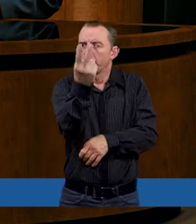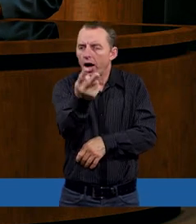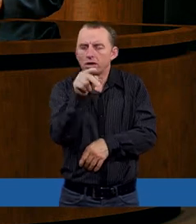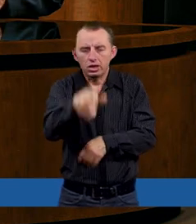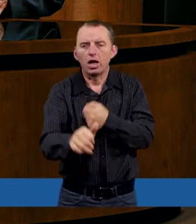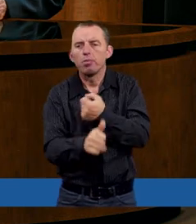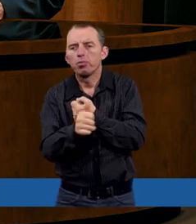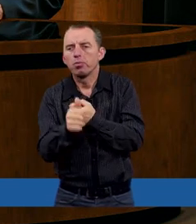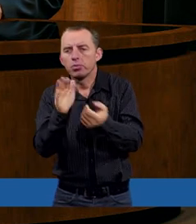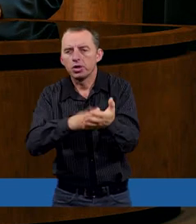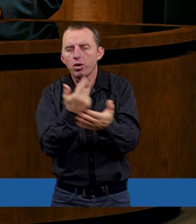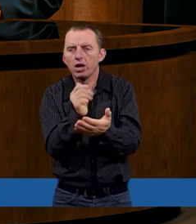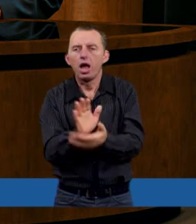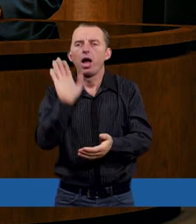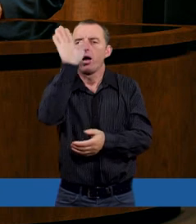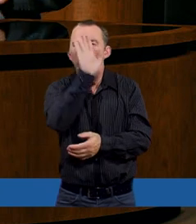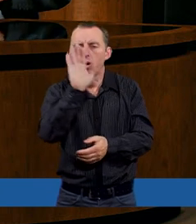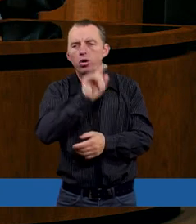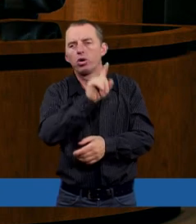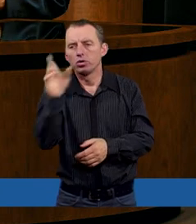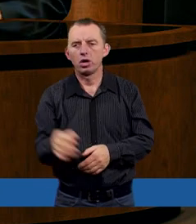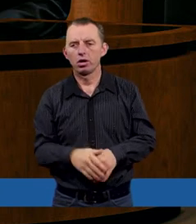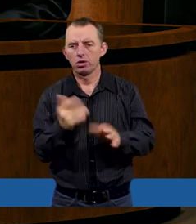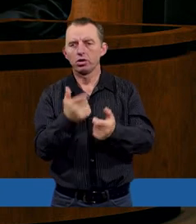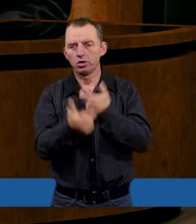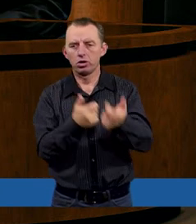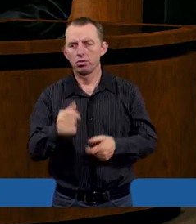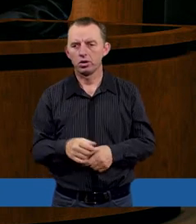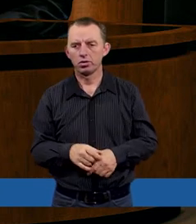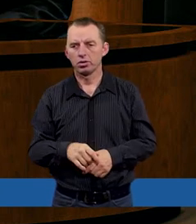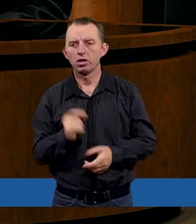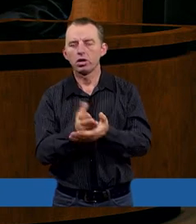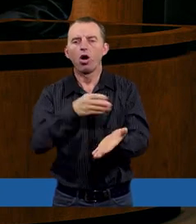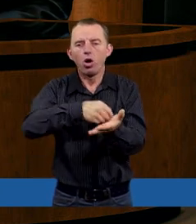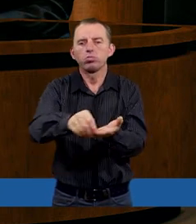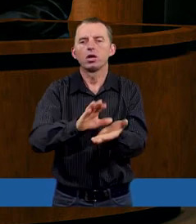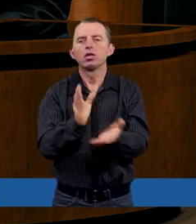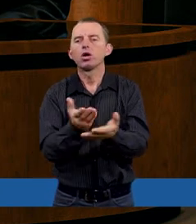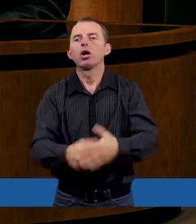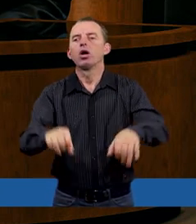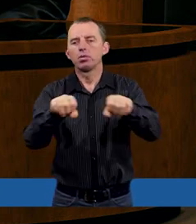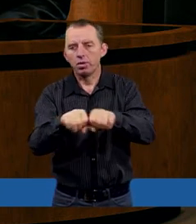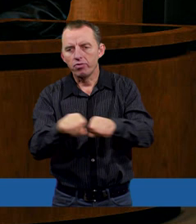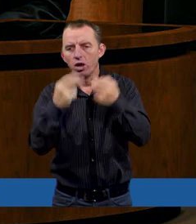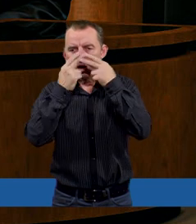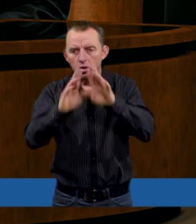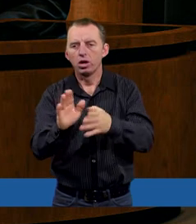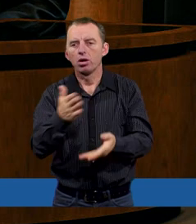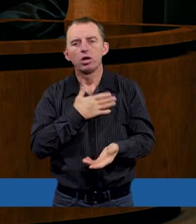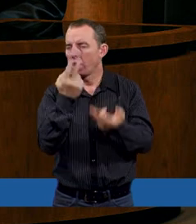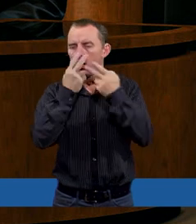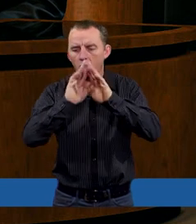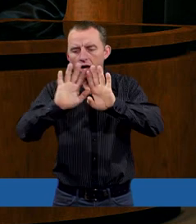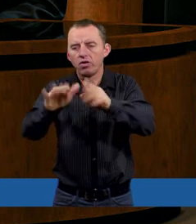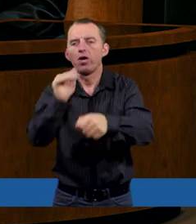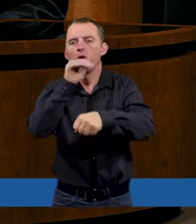przykładów na Boga, że jest tylko sprawiedliwy. Który tylko odpłaca i że tylko sprawiedliwość okazuje, jakby nie okazywał